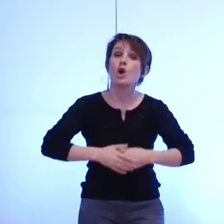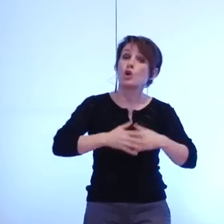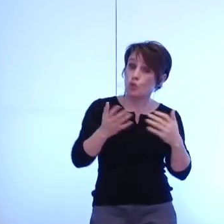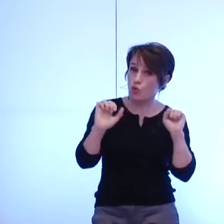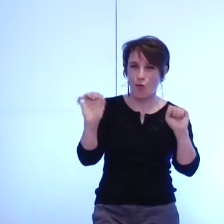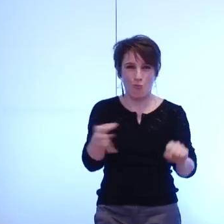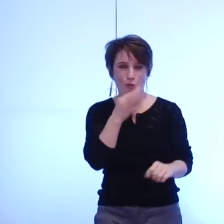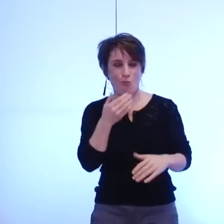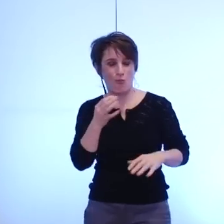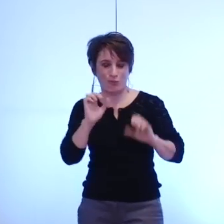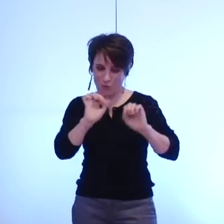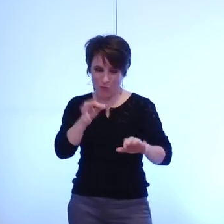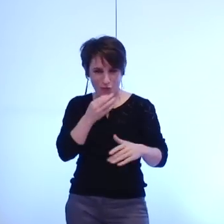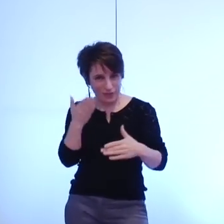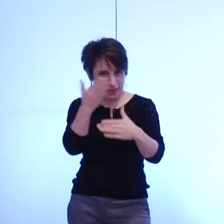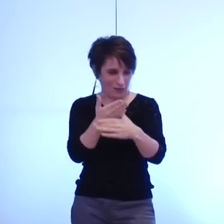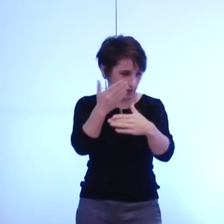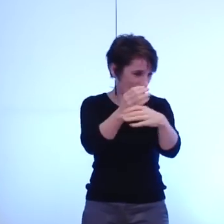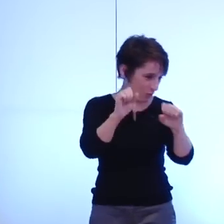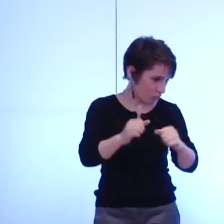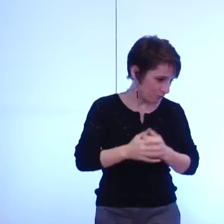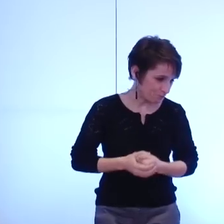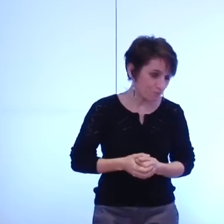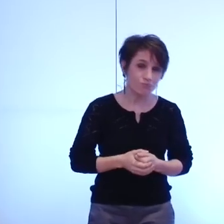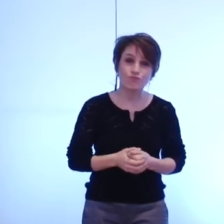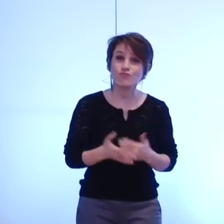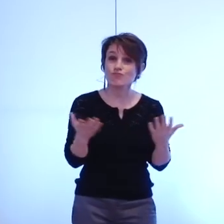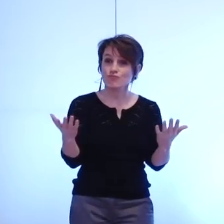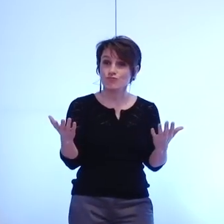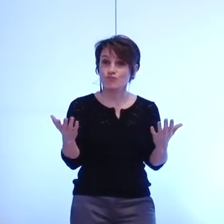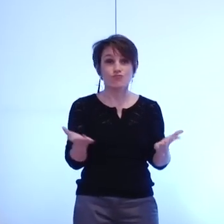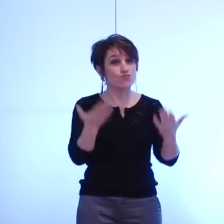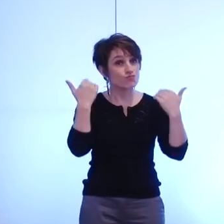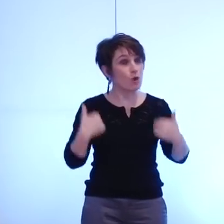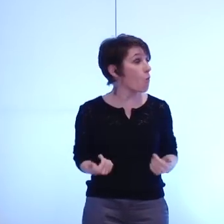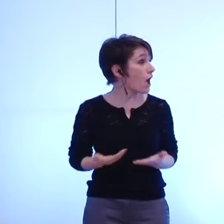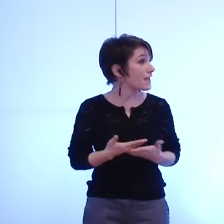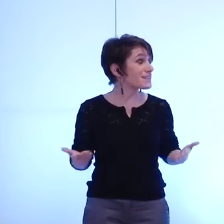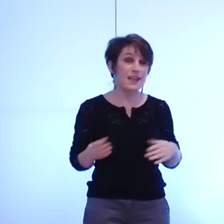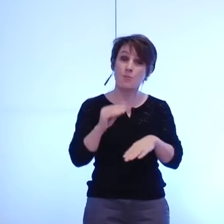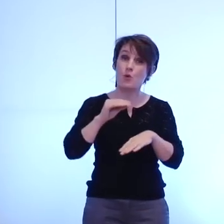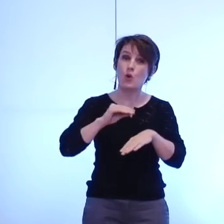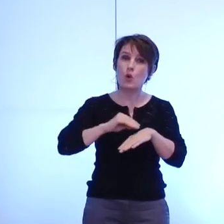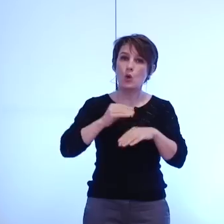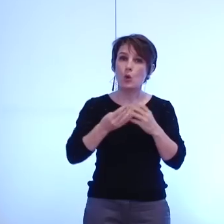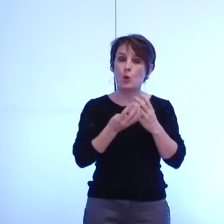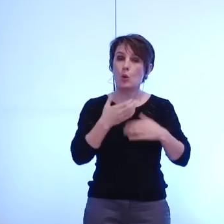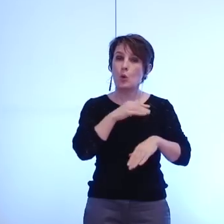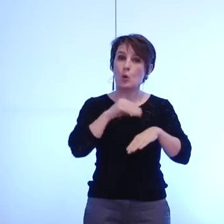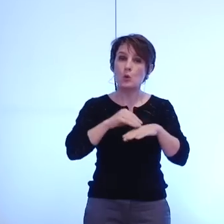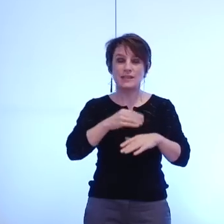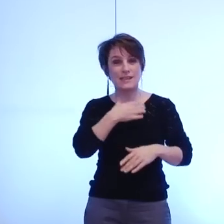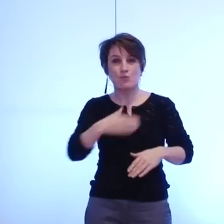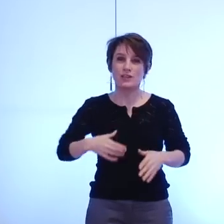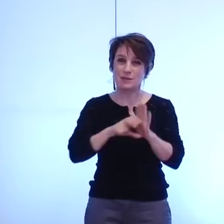moi j'écoute les débats depuis tout à l'heure avec attention je suis un simple conseiller municipal de Grenoble UMP en plus alors personne ne me